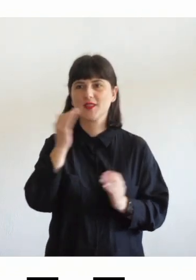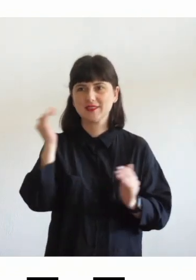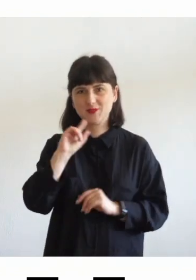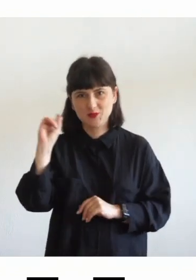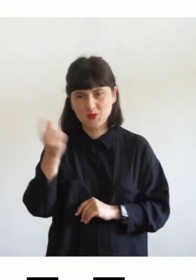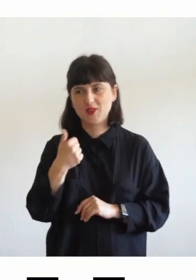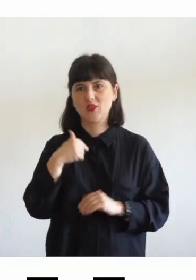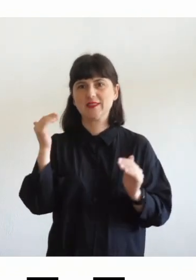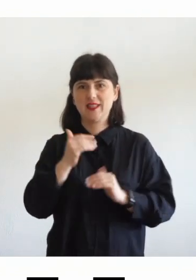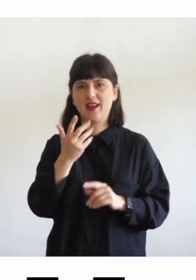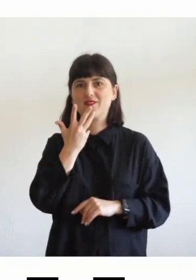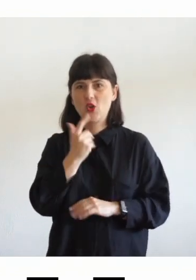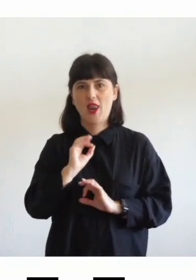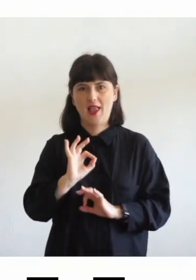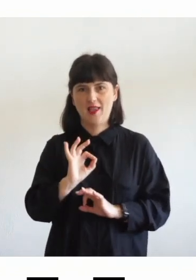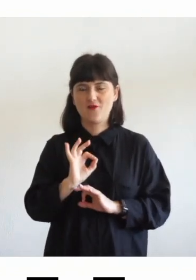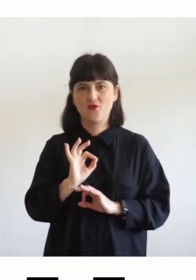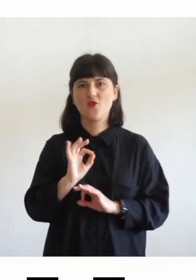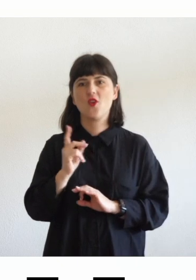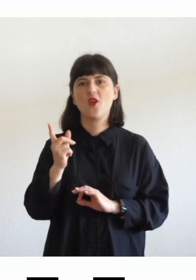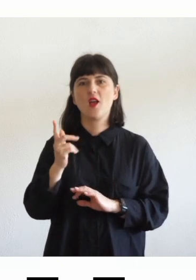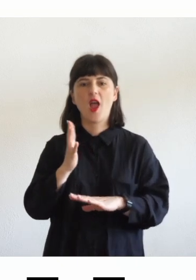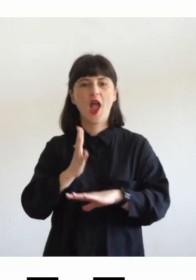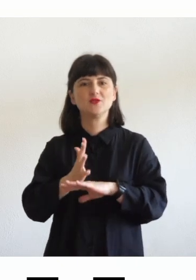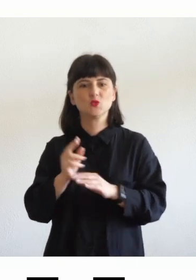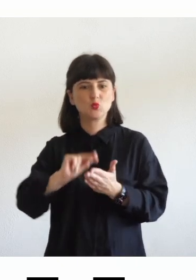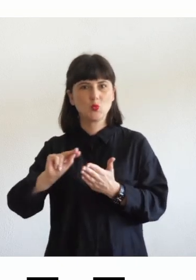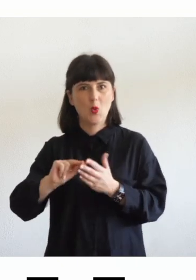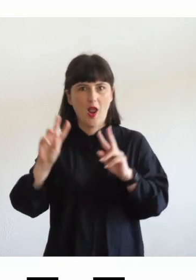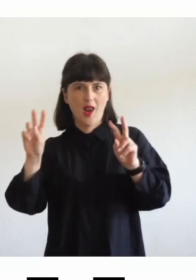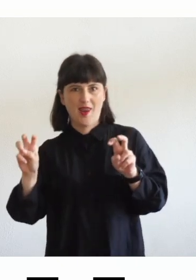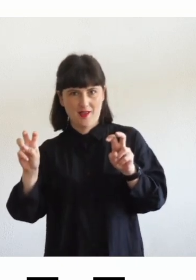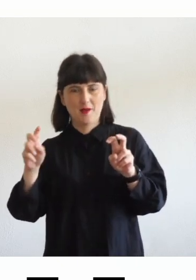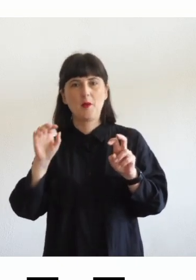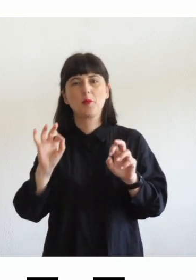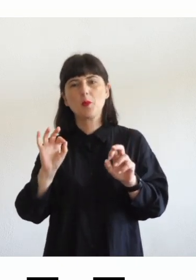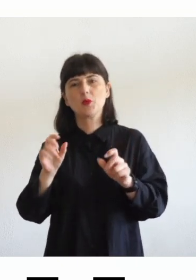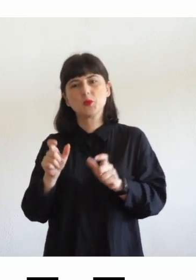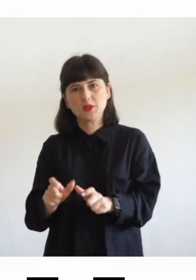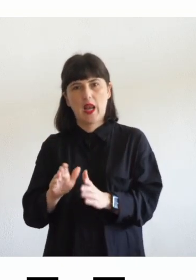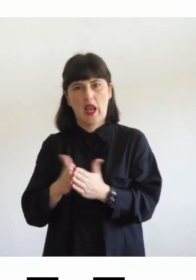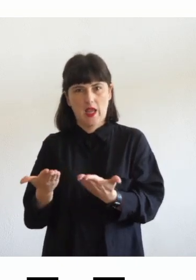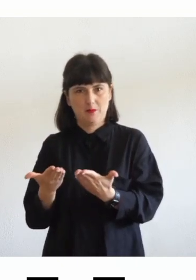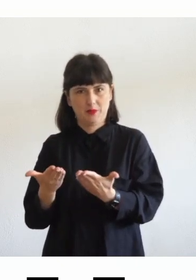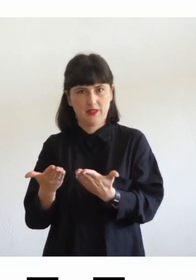parlare un po' dell'accessibilità a scuola soprattutto per i libri scolastici